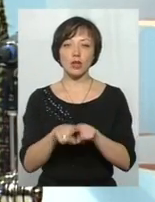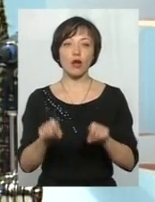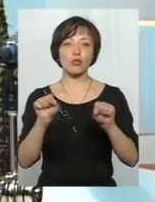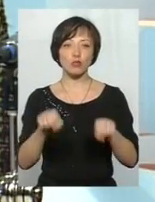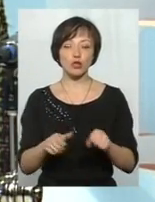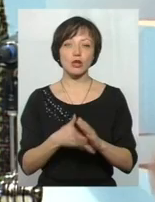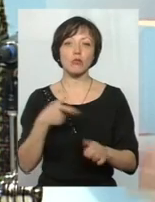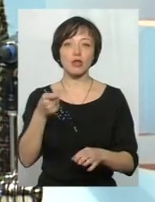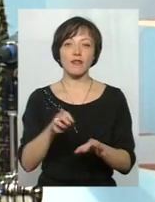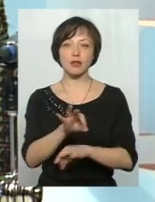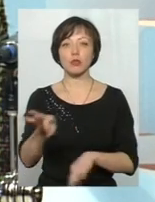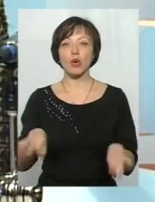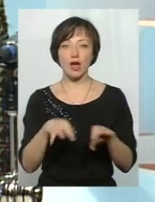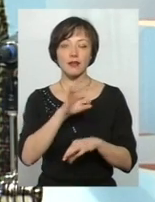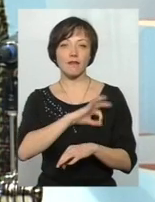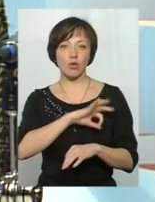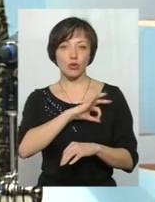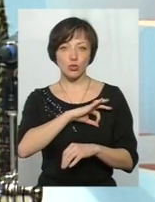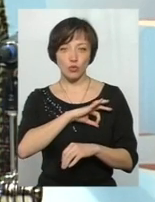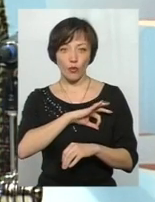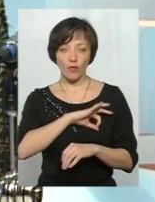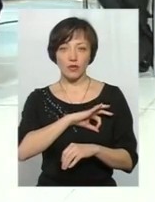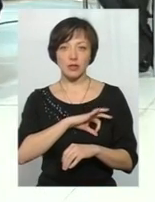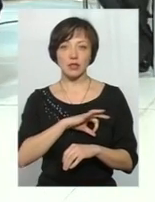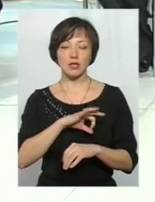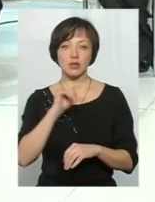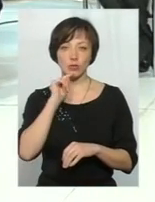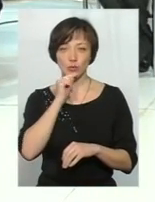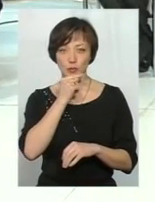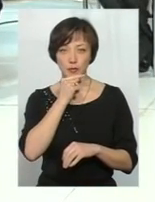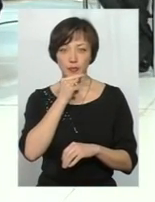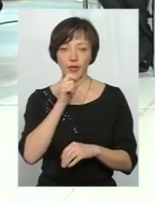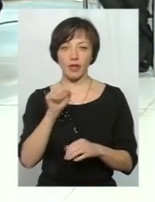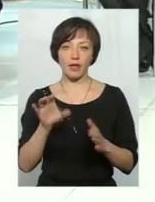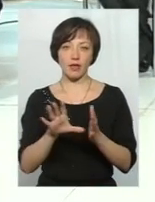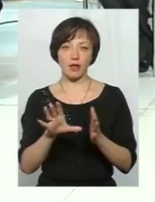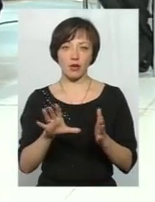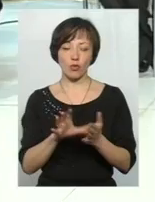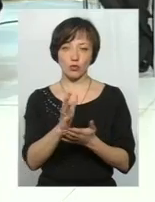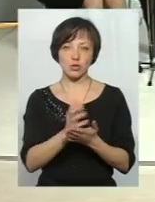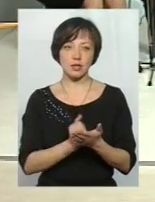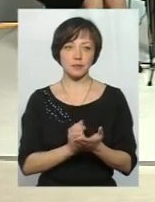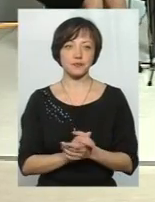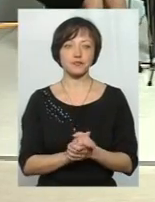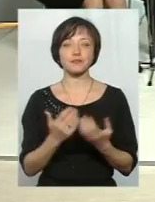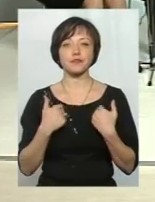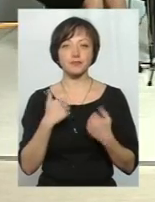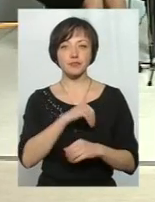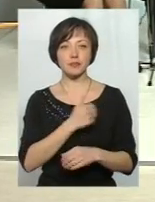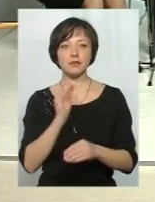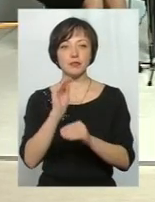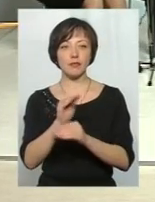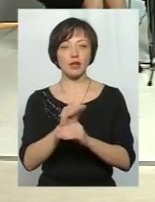подавати проєкти і використовувати, заощаджувати енергоносії. Я хотів би додавити, що